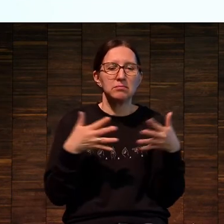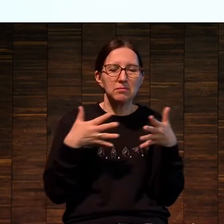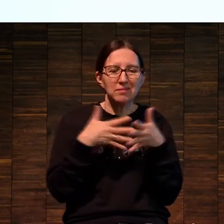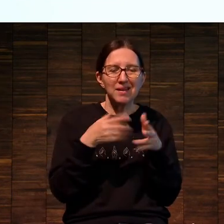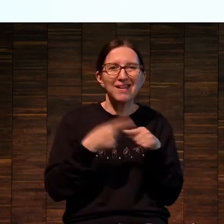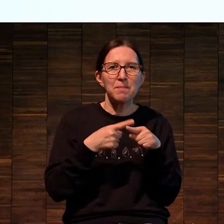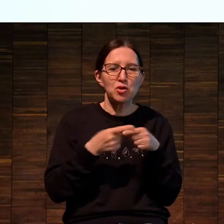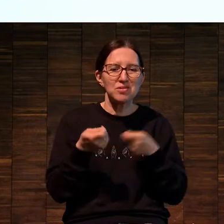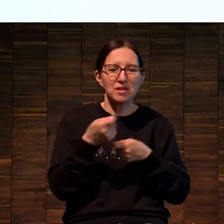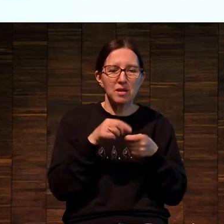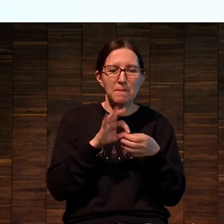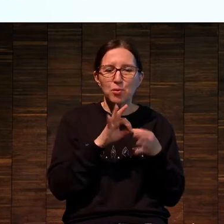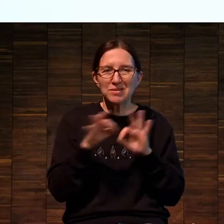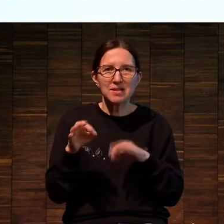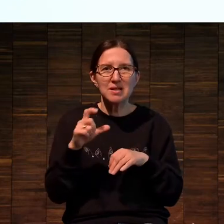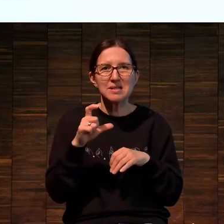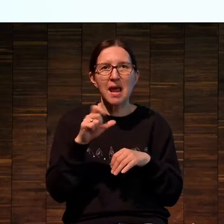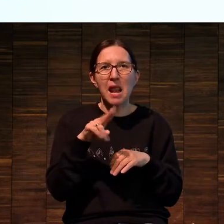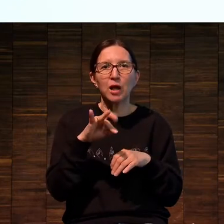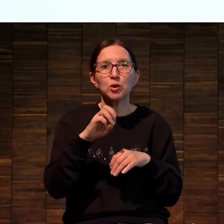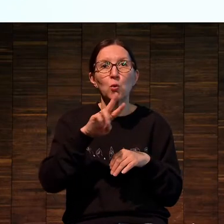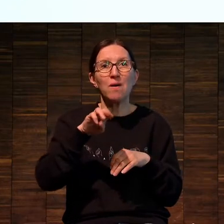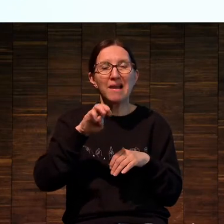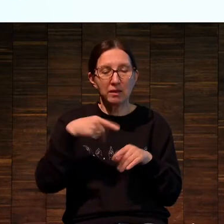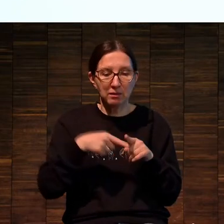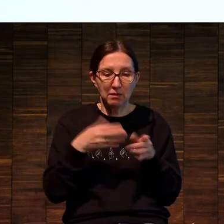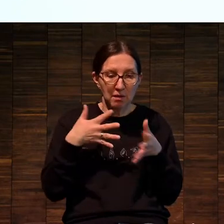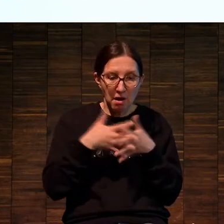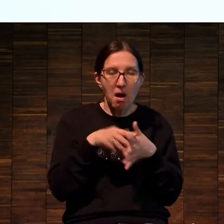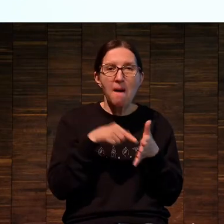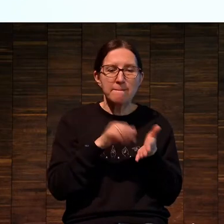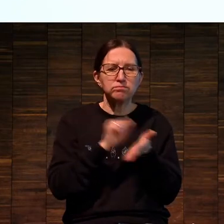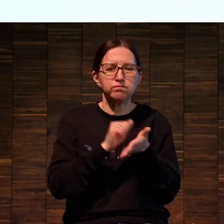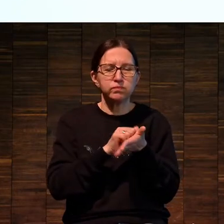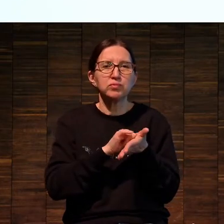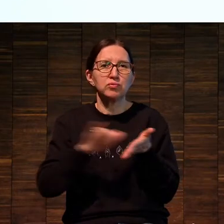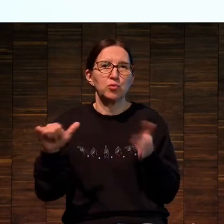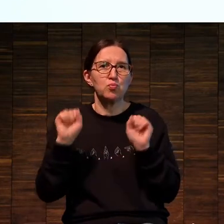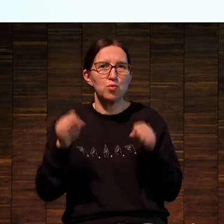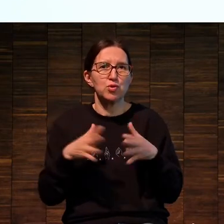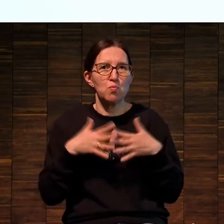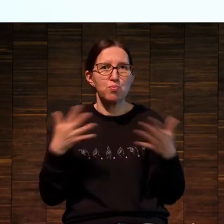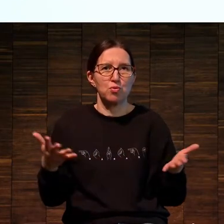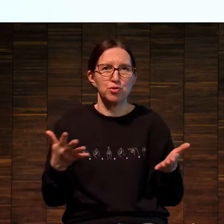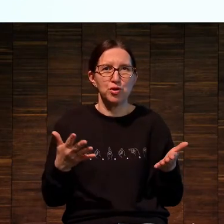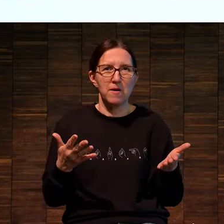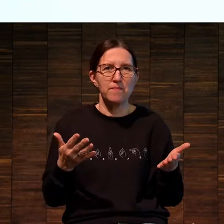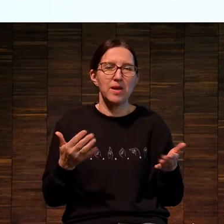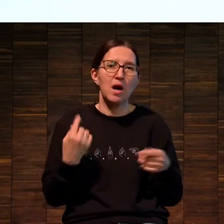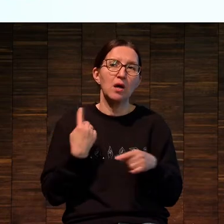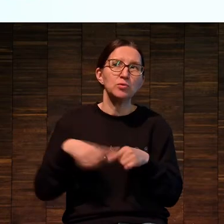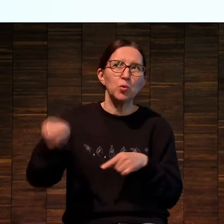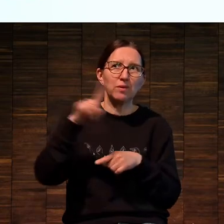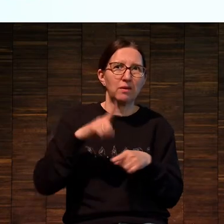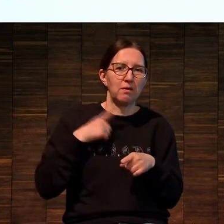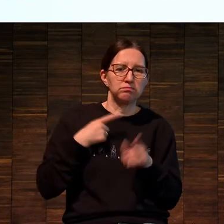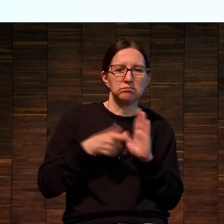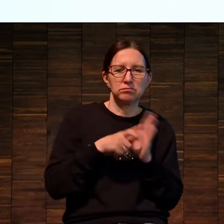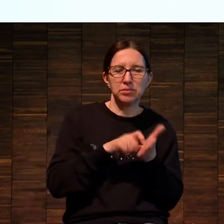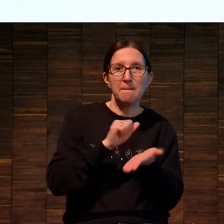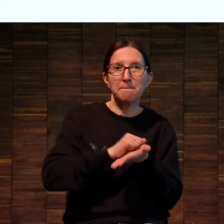они становятся тиражистойкими, более тиражистойкими. И в некоторых студиях печати,